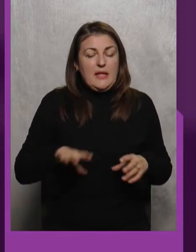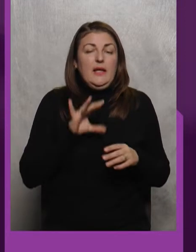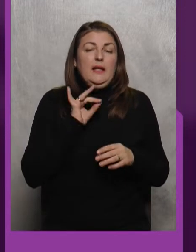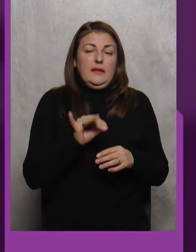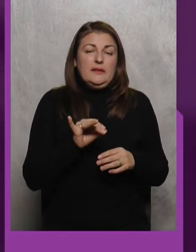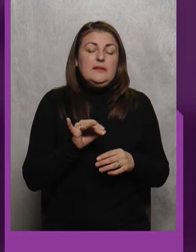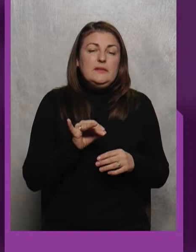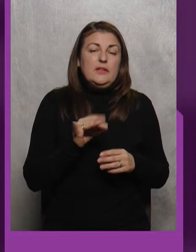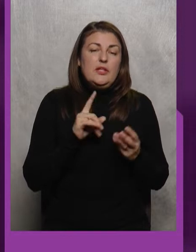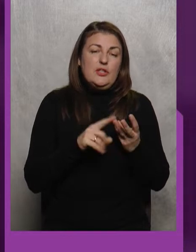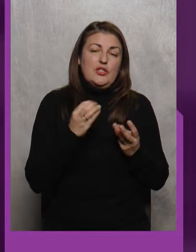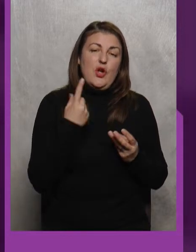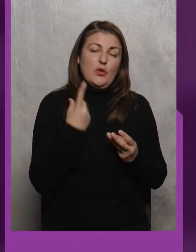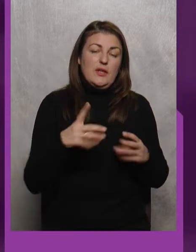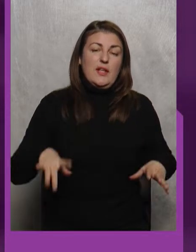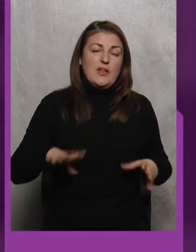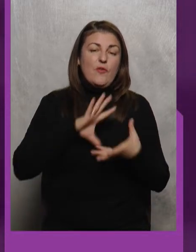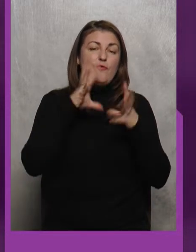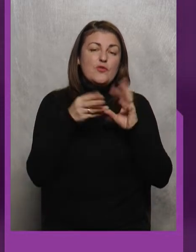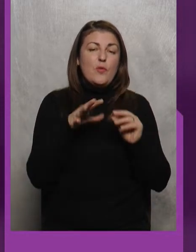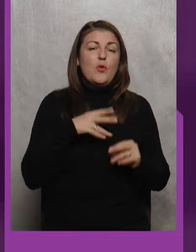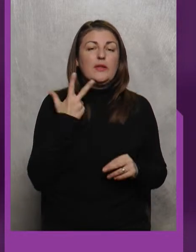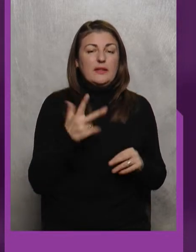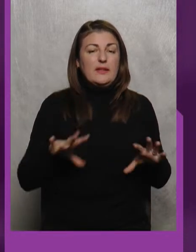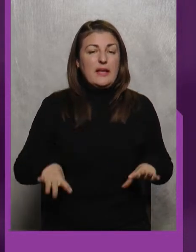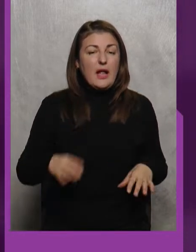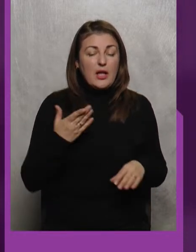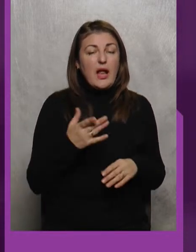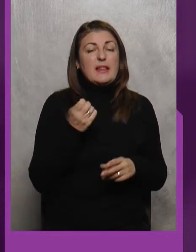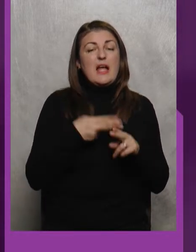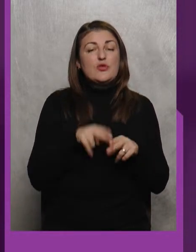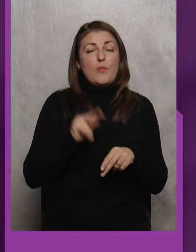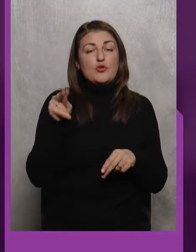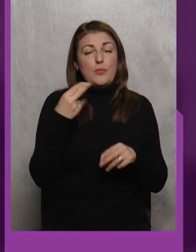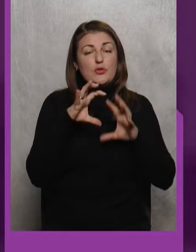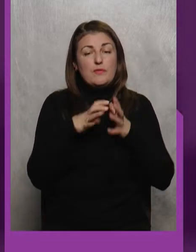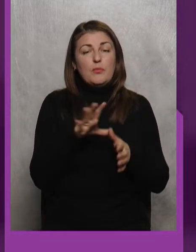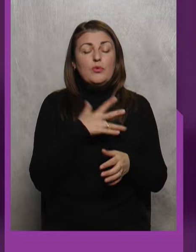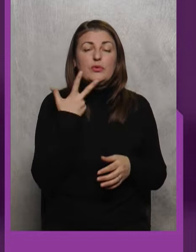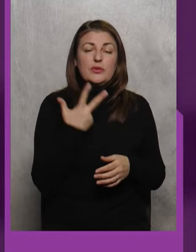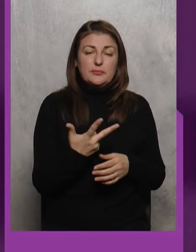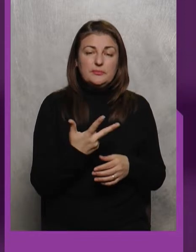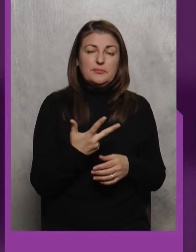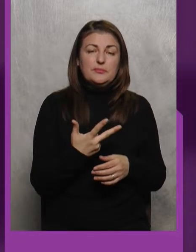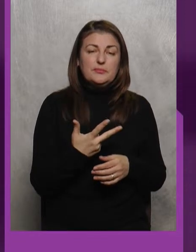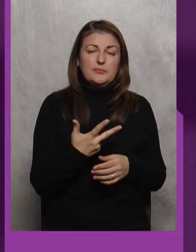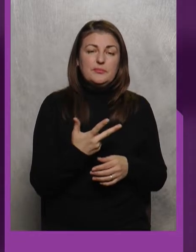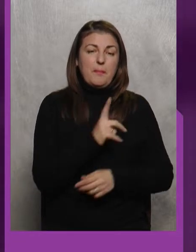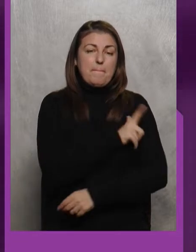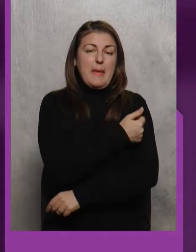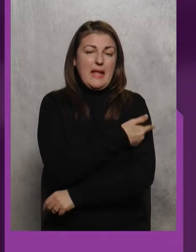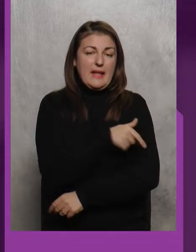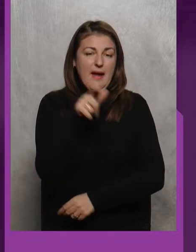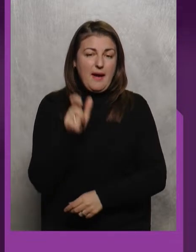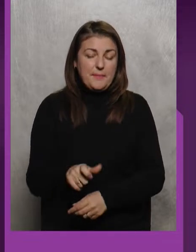Ще один тренер Всього було три На цьому чемпіонаті світу Було три Медика